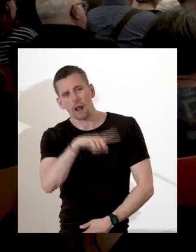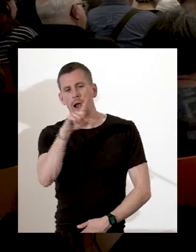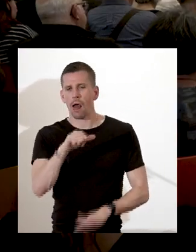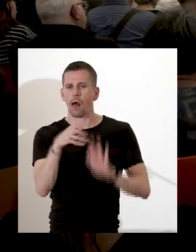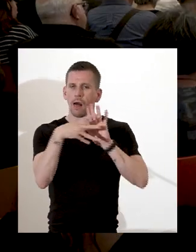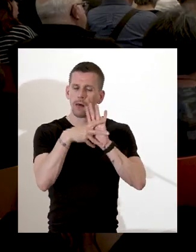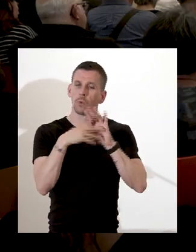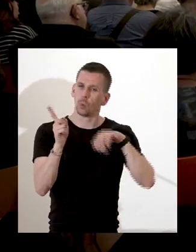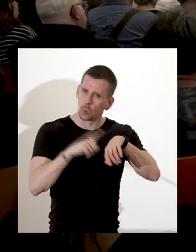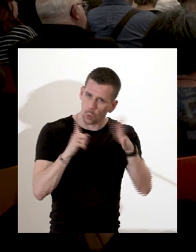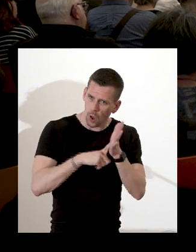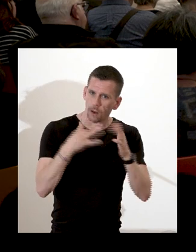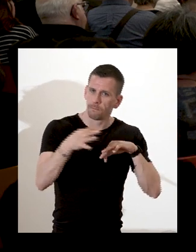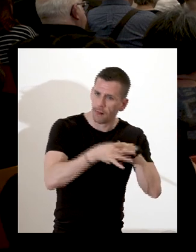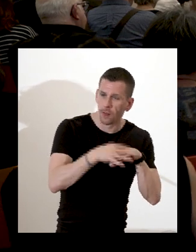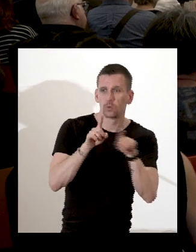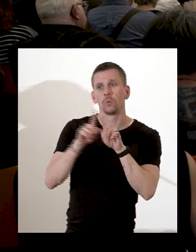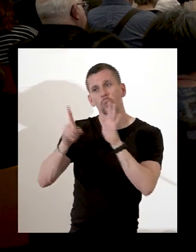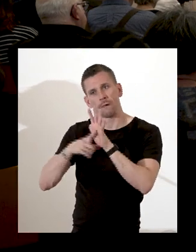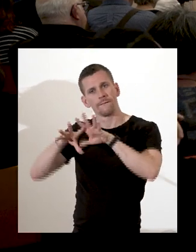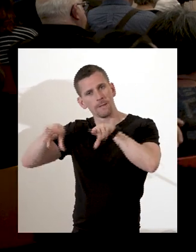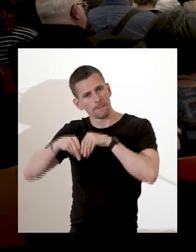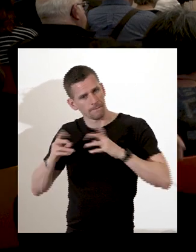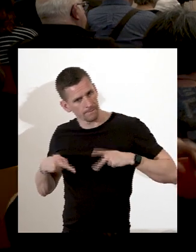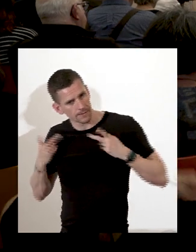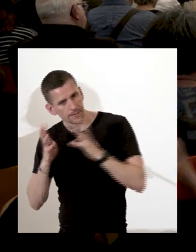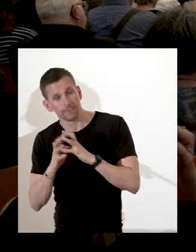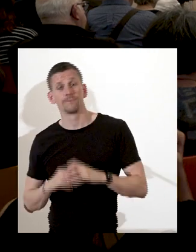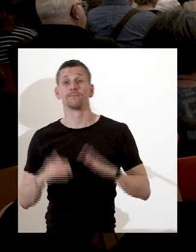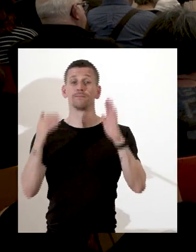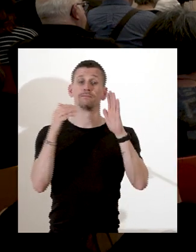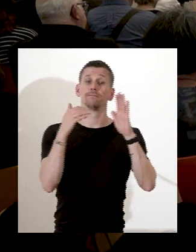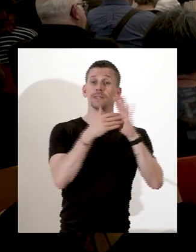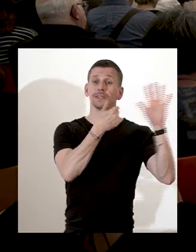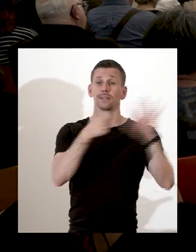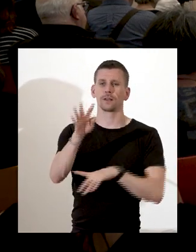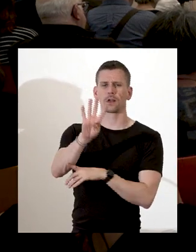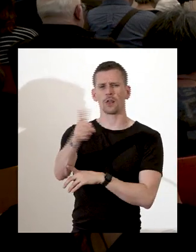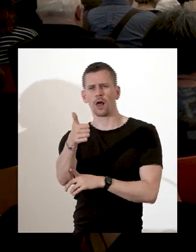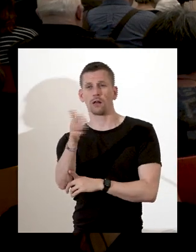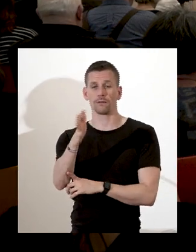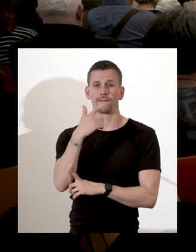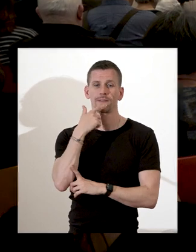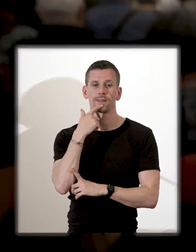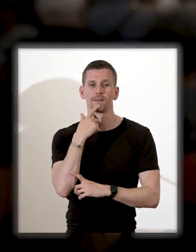Ils sont en partie affranchis à partir de 1641 et sont installés par la Compagnie des Indes au-delà du mur, donc au niveau de l'actuel